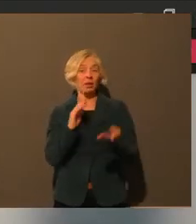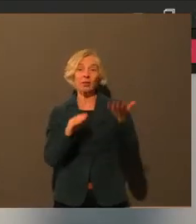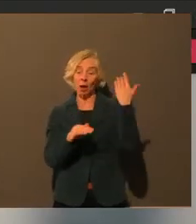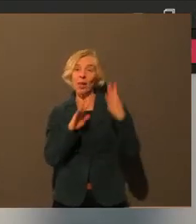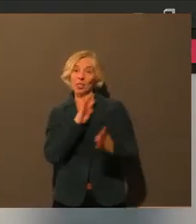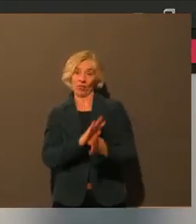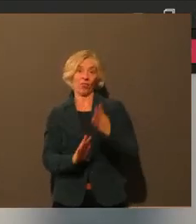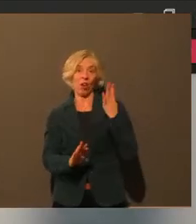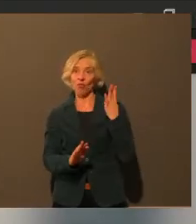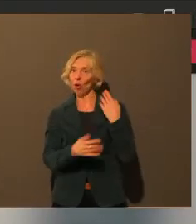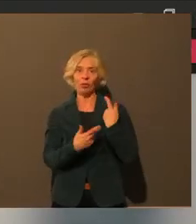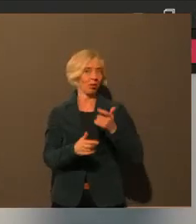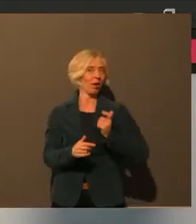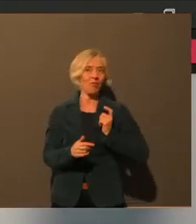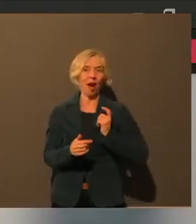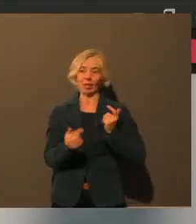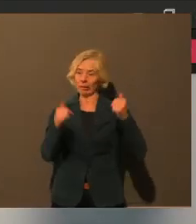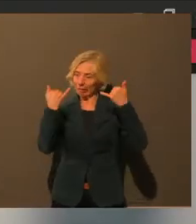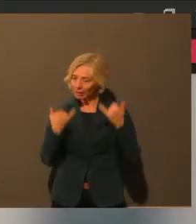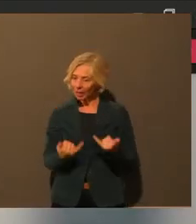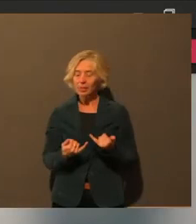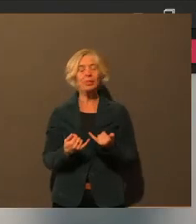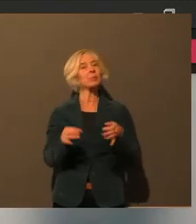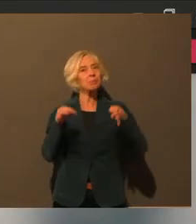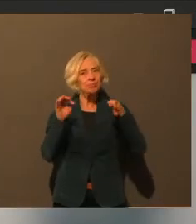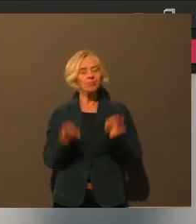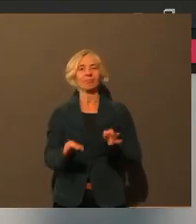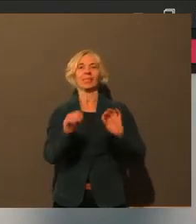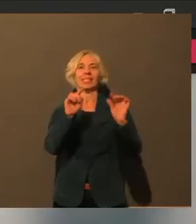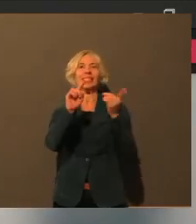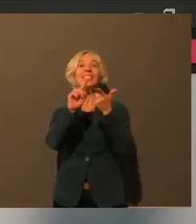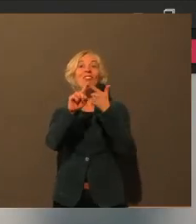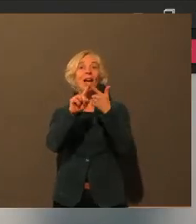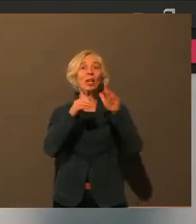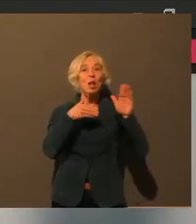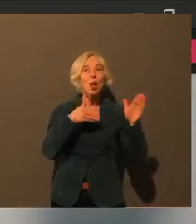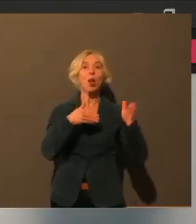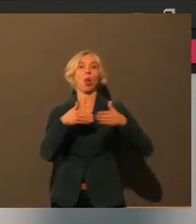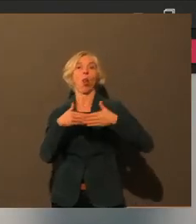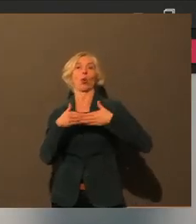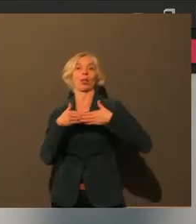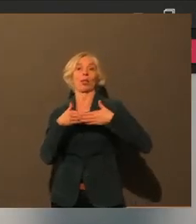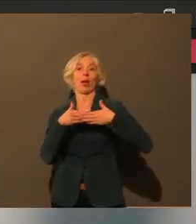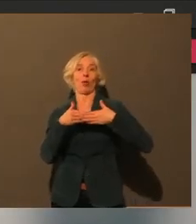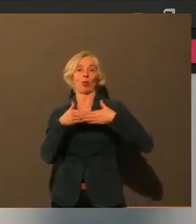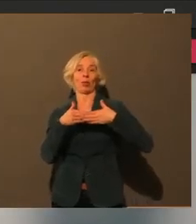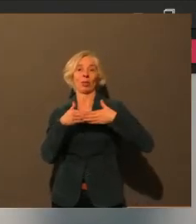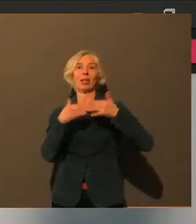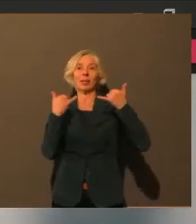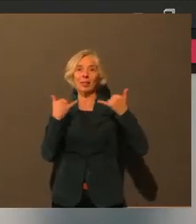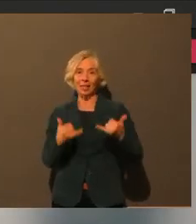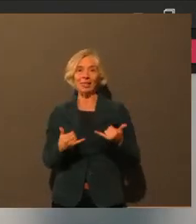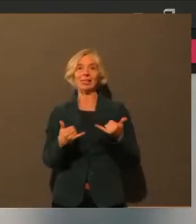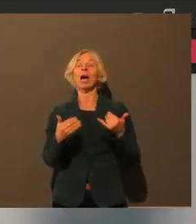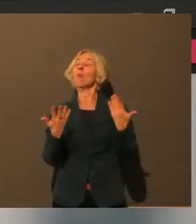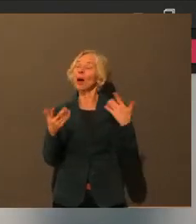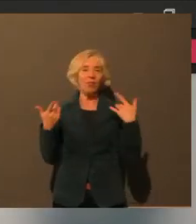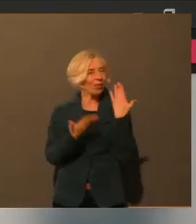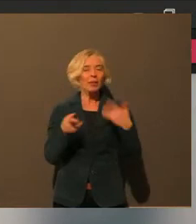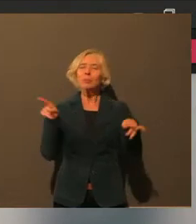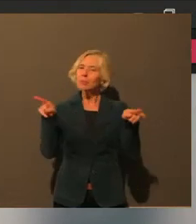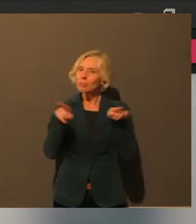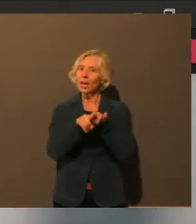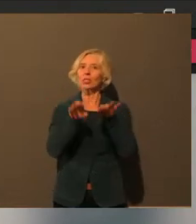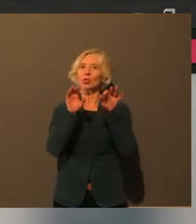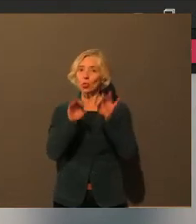Augsburg bzw. Bayern in Deutschland weit treffen. Das ist, glaube ich, ein ganz gutes Datum, um eben